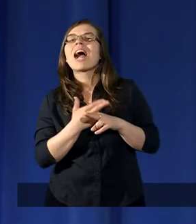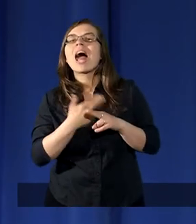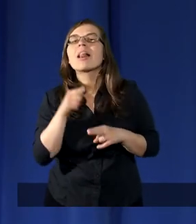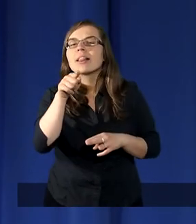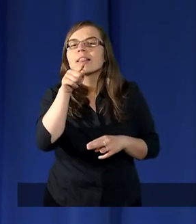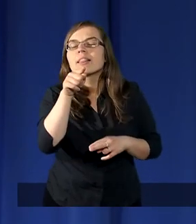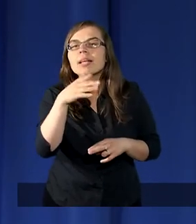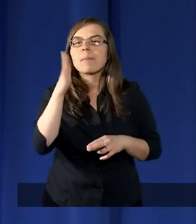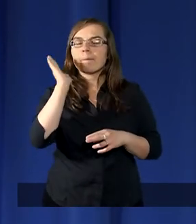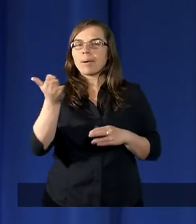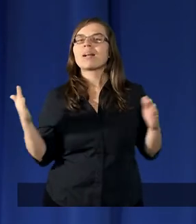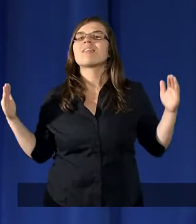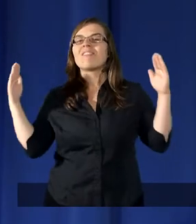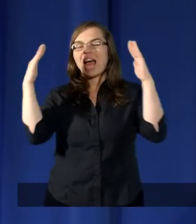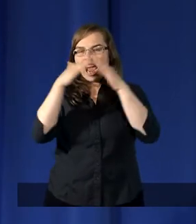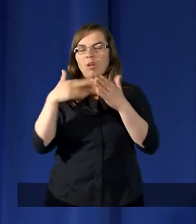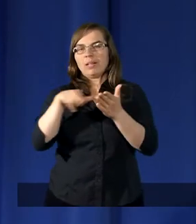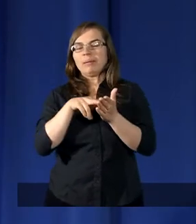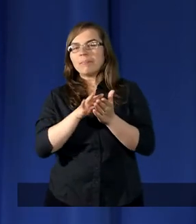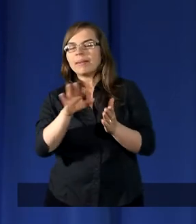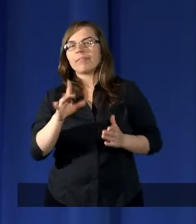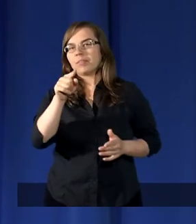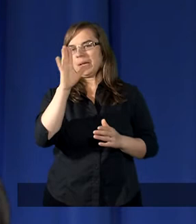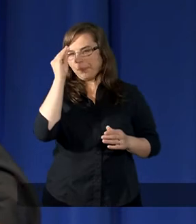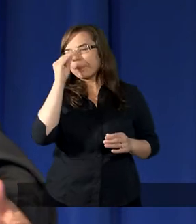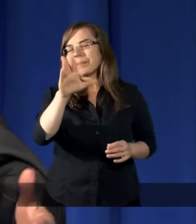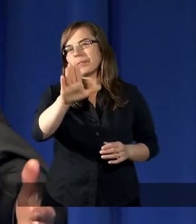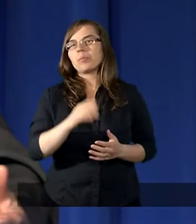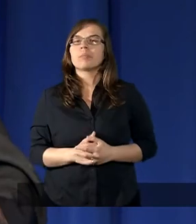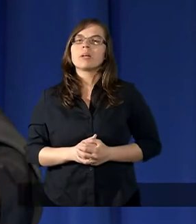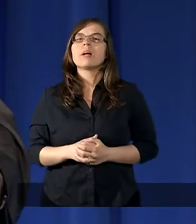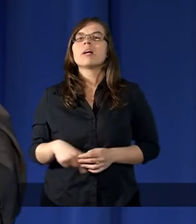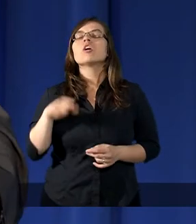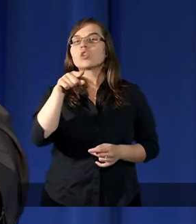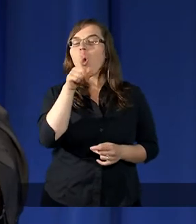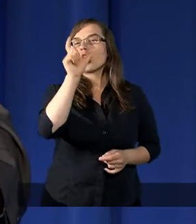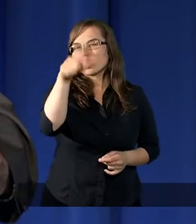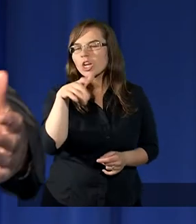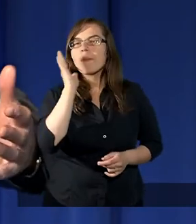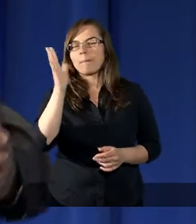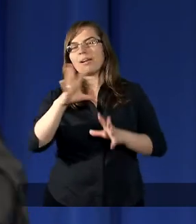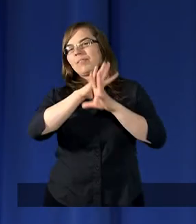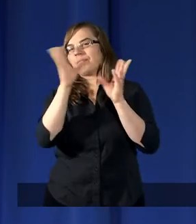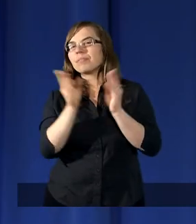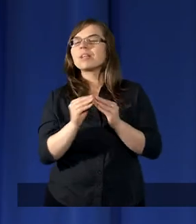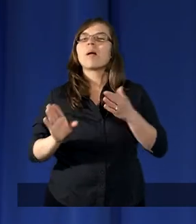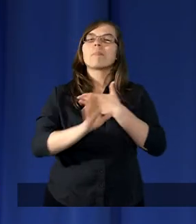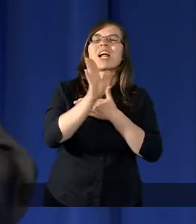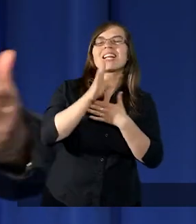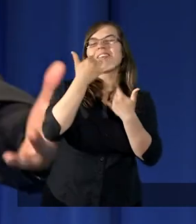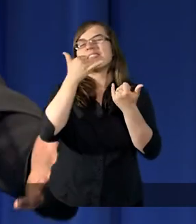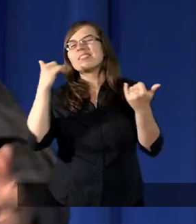będziesz, kiedyś ty będziesz faraonem i do do ciebie będą przedstawiciele